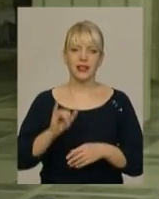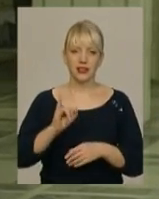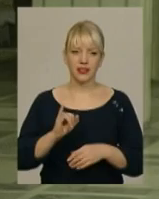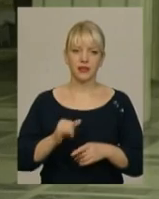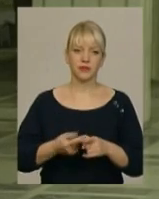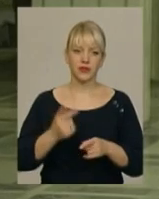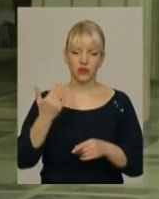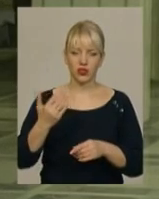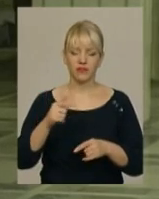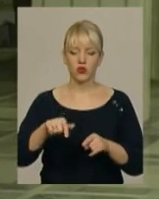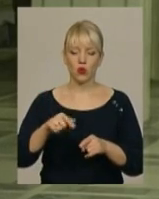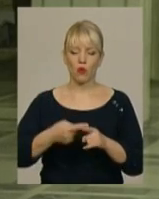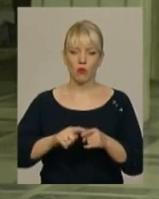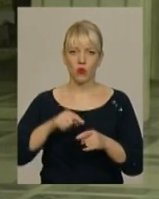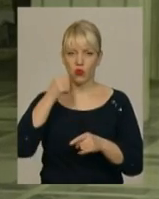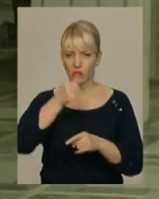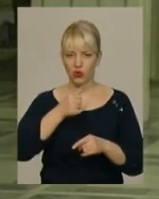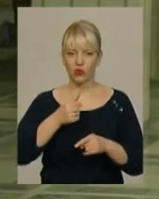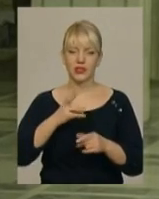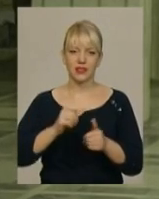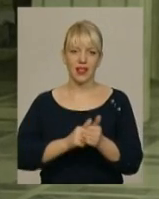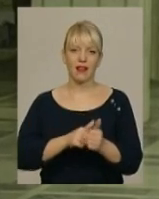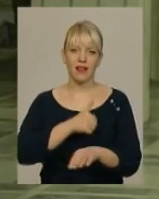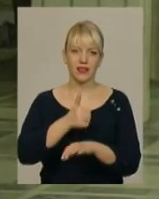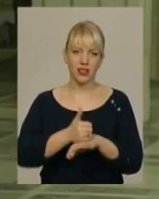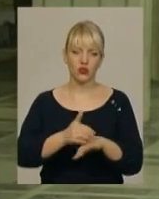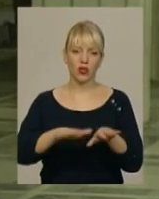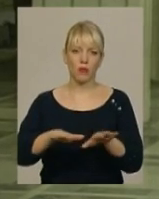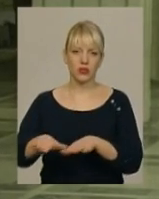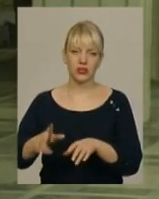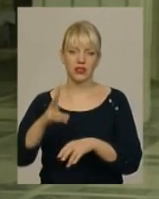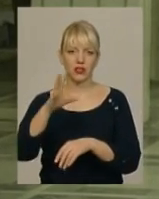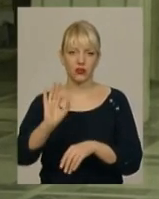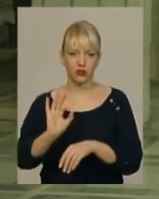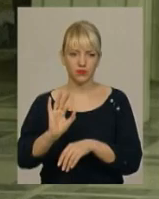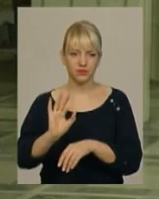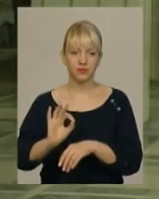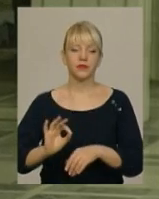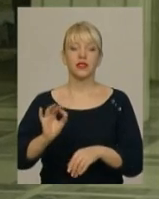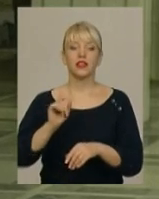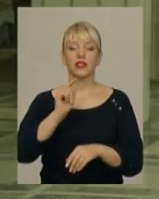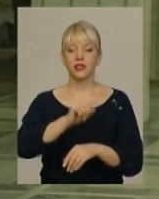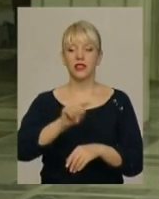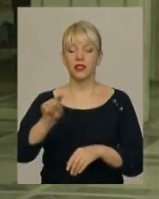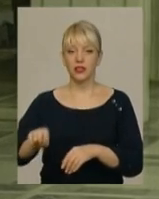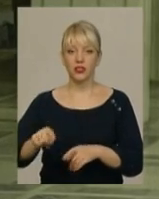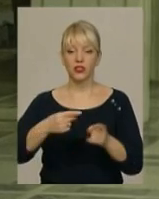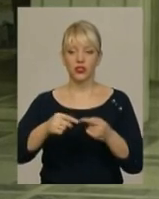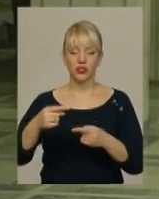Вони в цьому році на лідеруючих позиціях, але ж і ті інші команди, які